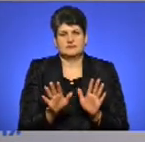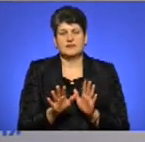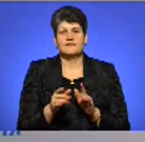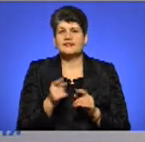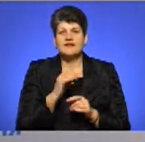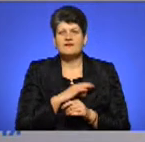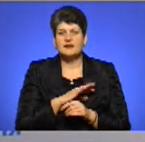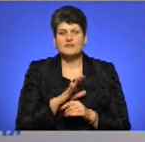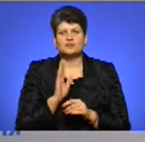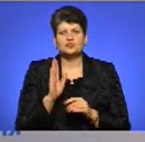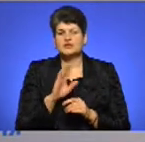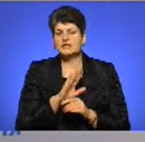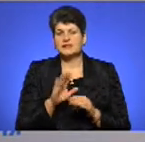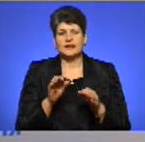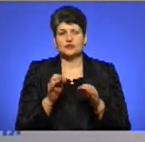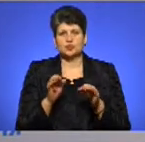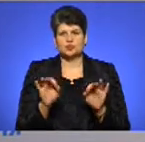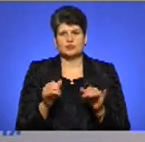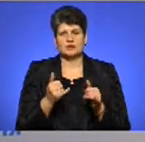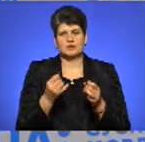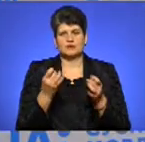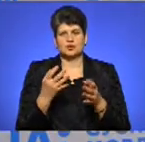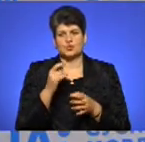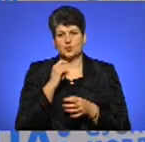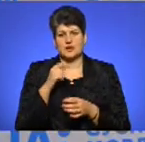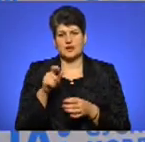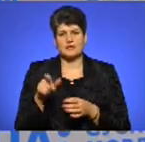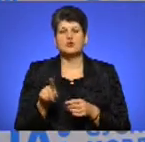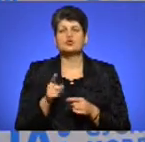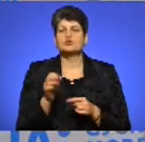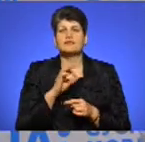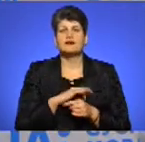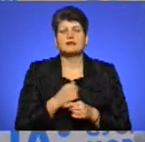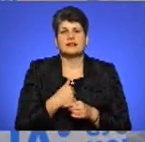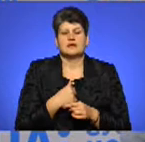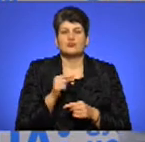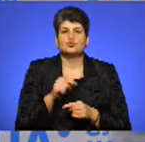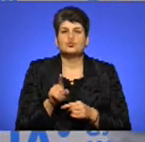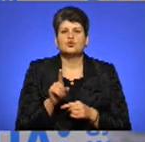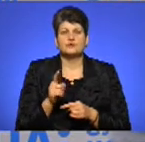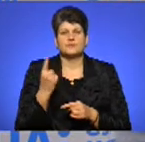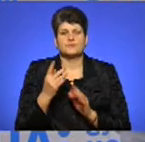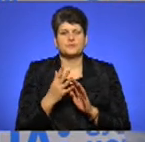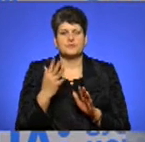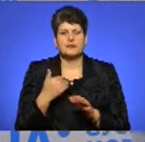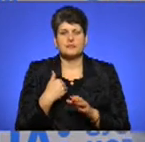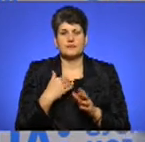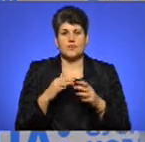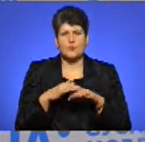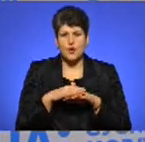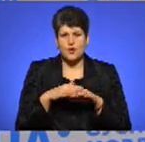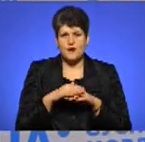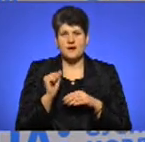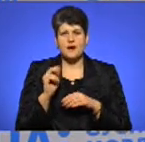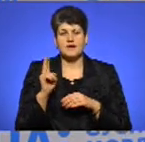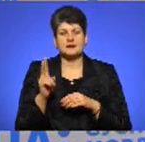невигідний, він буде недоступний для звичайного українця. Чому він невигідний нам? Тому що в першу чергу ми в обрахування акцизу,